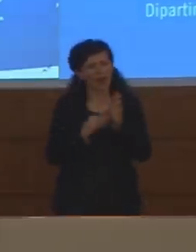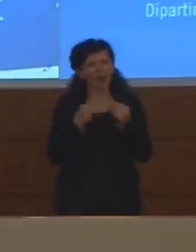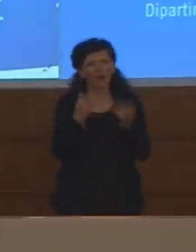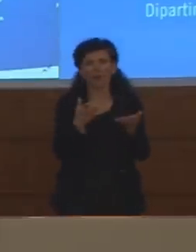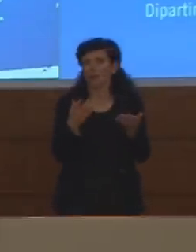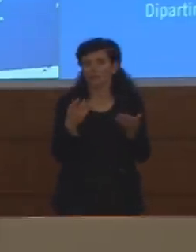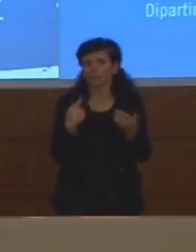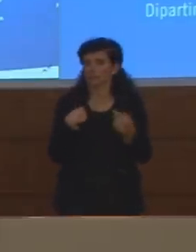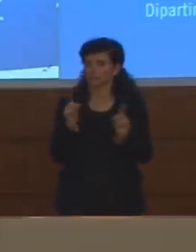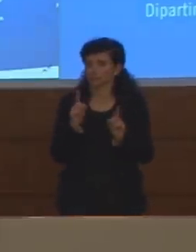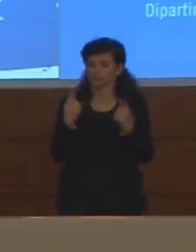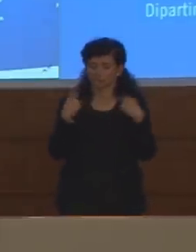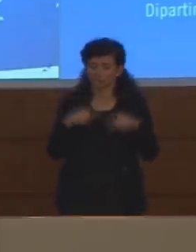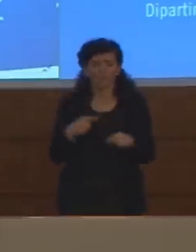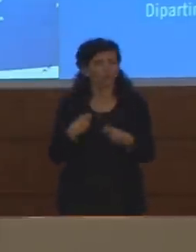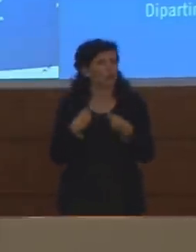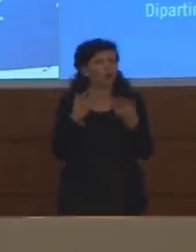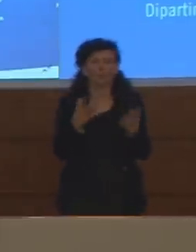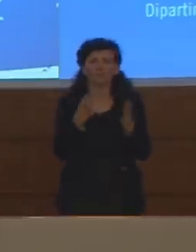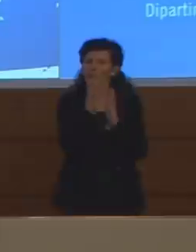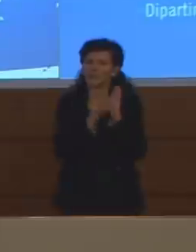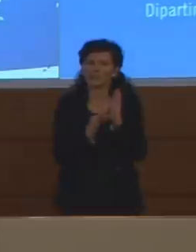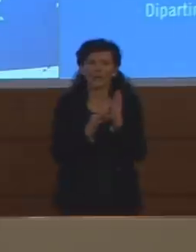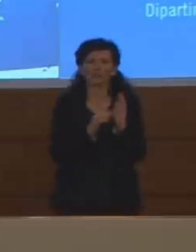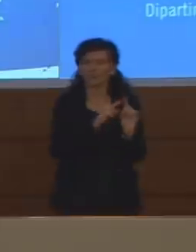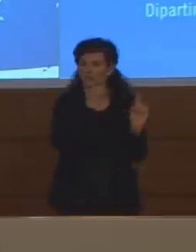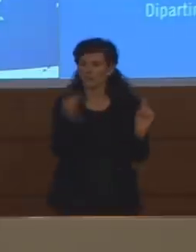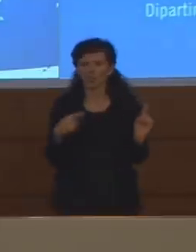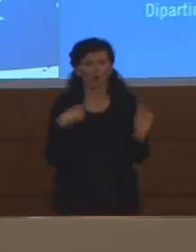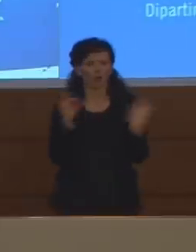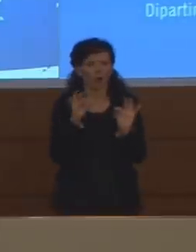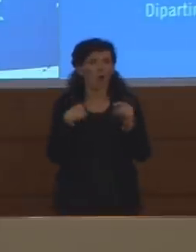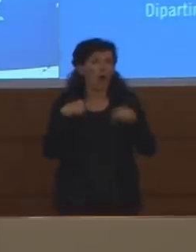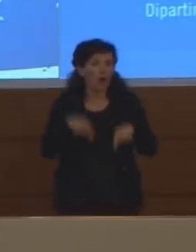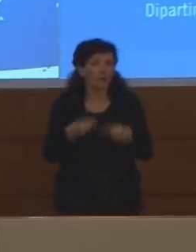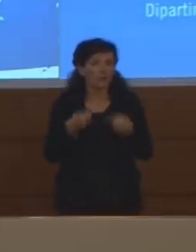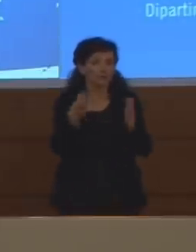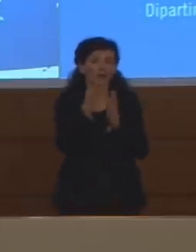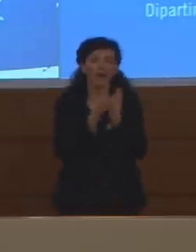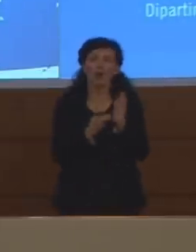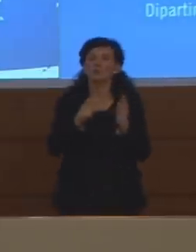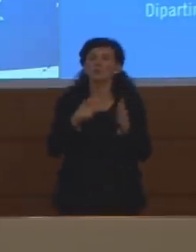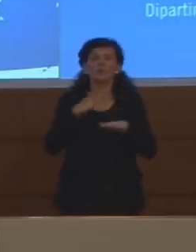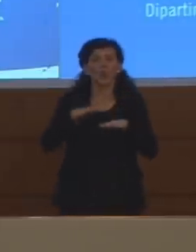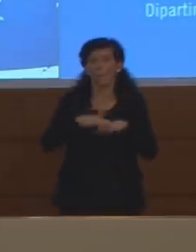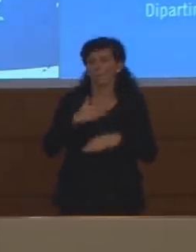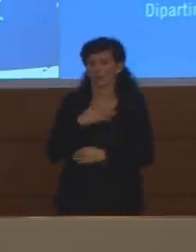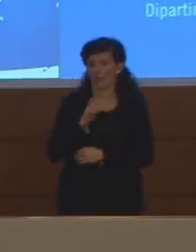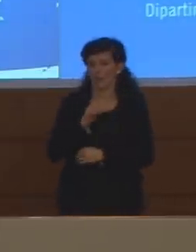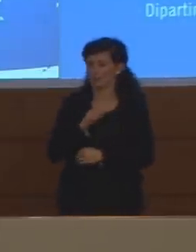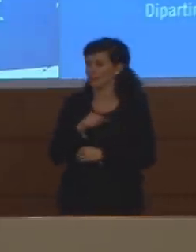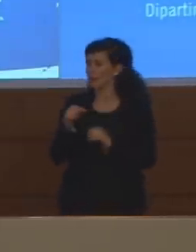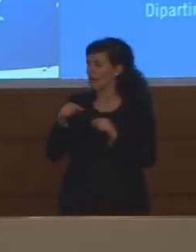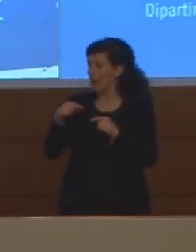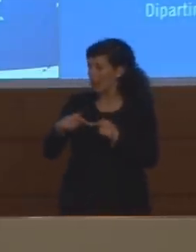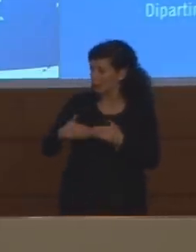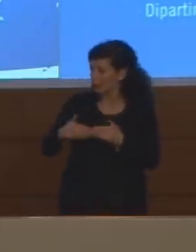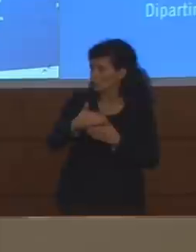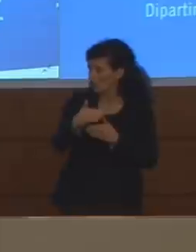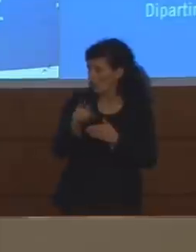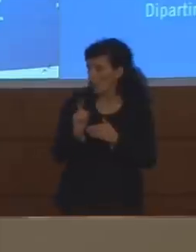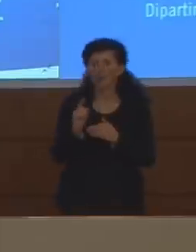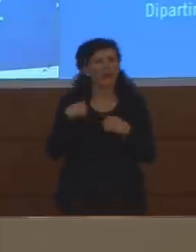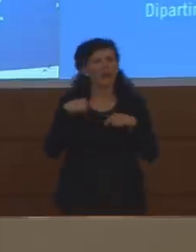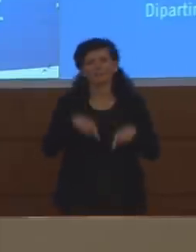Su questo noi non diamo indicazione e ne abbiamo dato indicazione. Non è una nostra competenza. Non è una nostra